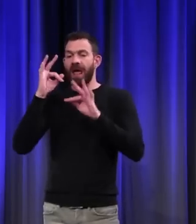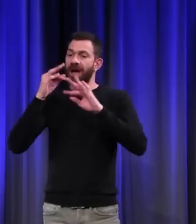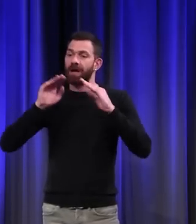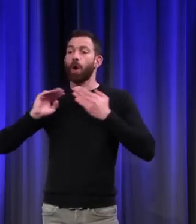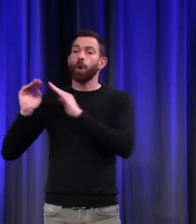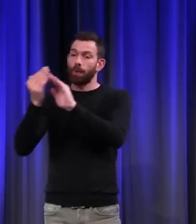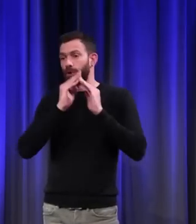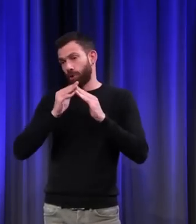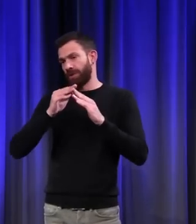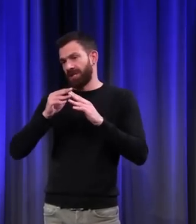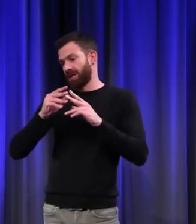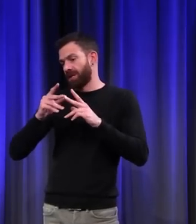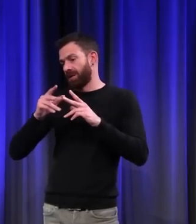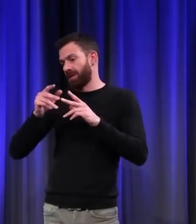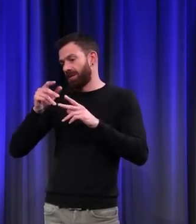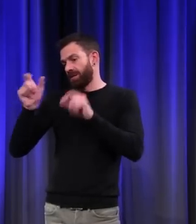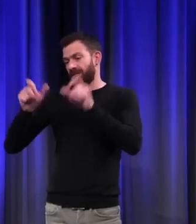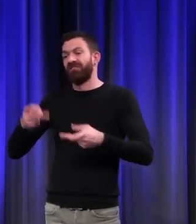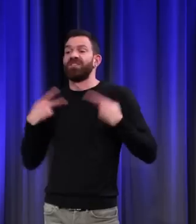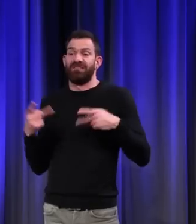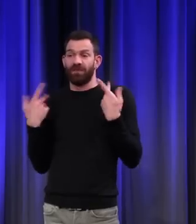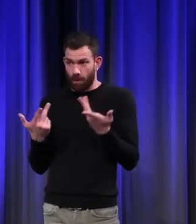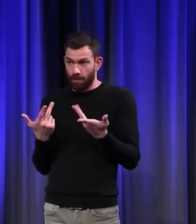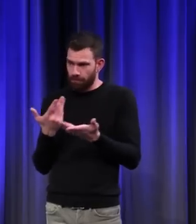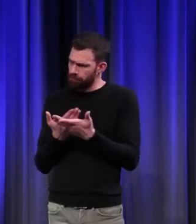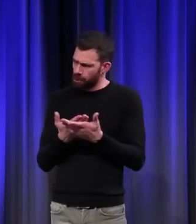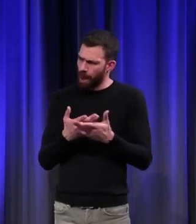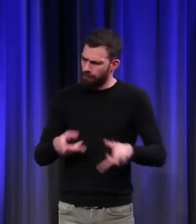Ça traverse aussi tout le Moyen-Âge. Et alors, on se demande